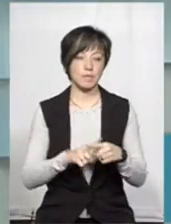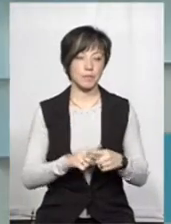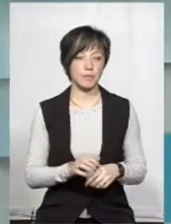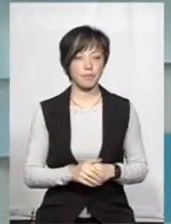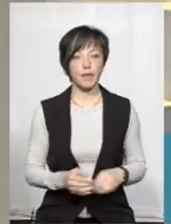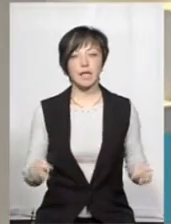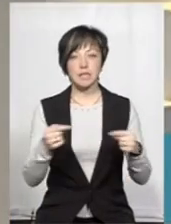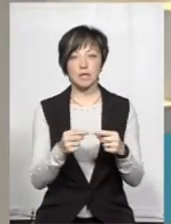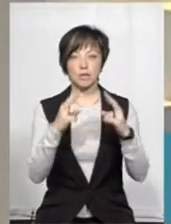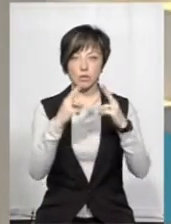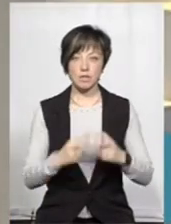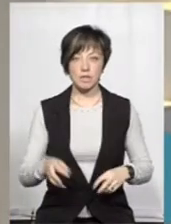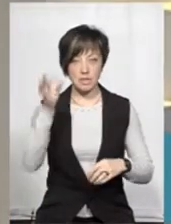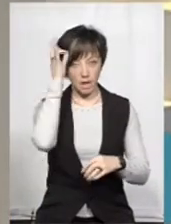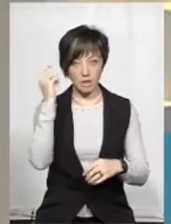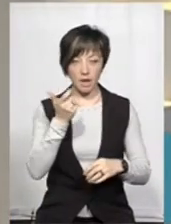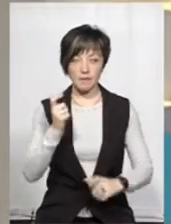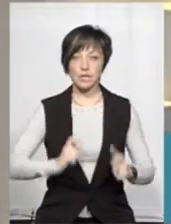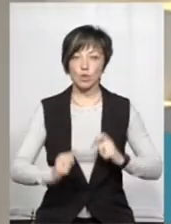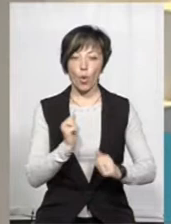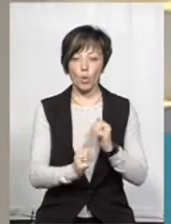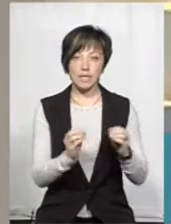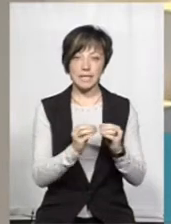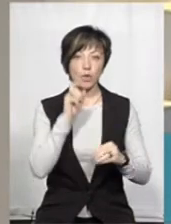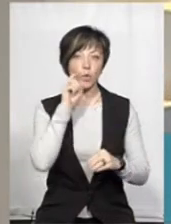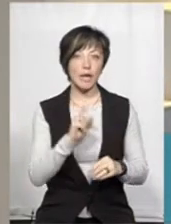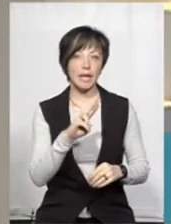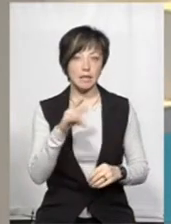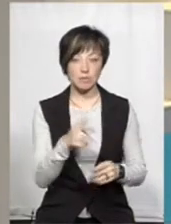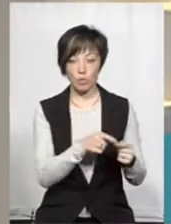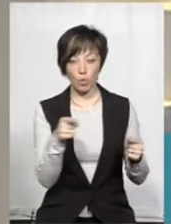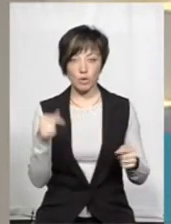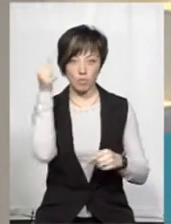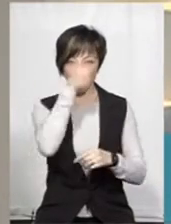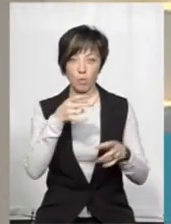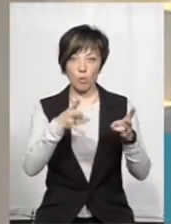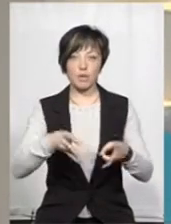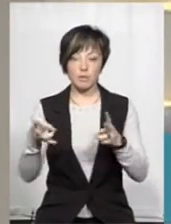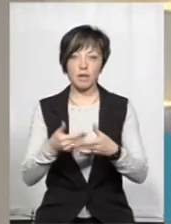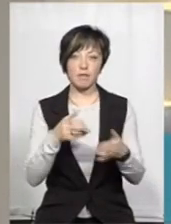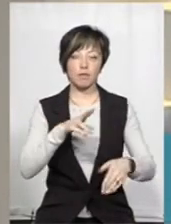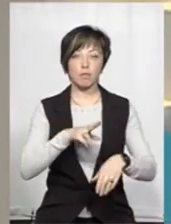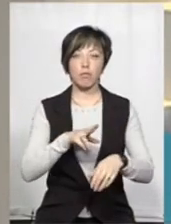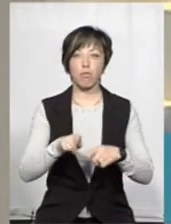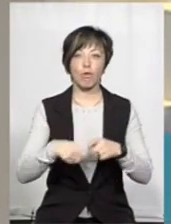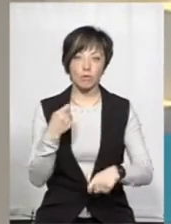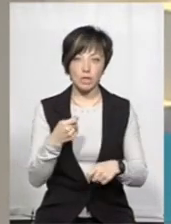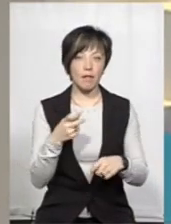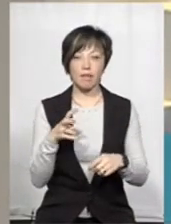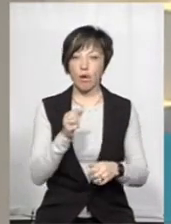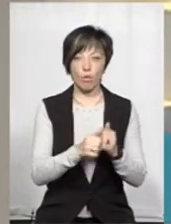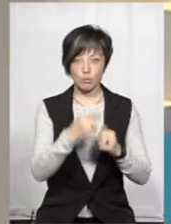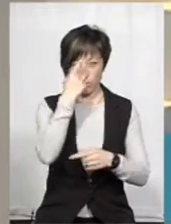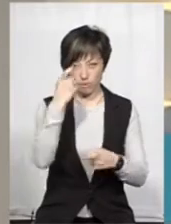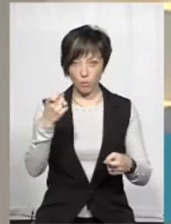Згідно з дослідженням згаданого Харківського інституту, кожен десятий українець протягом року став потерпілим від правопорушень, але далеко не